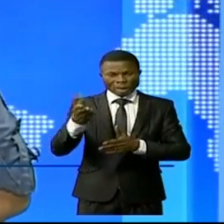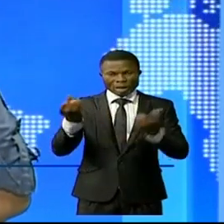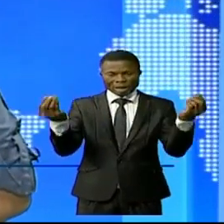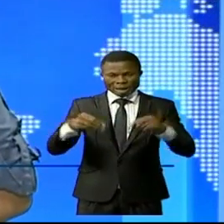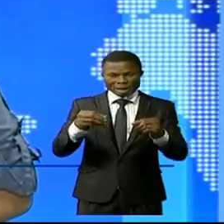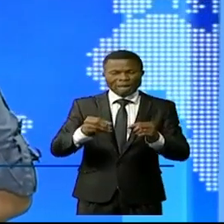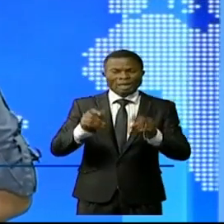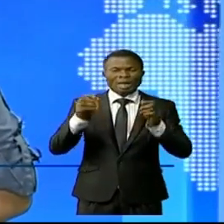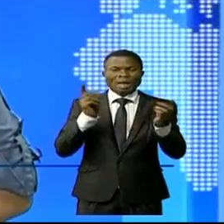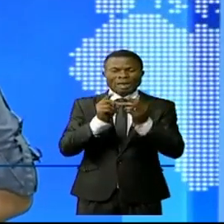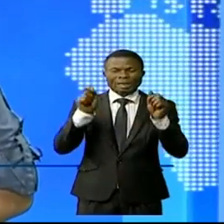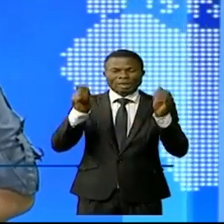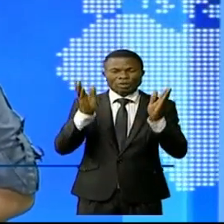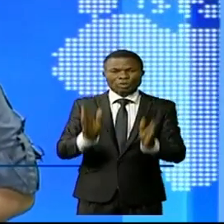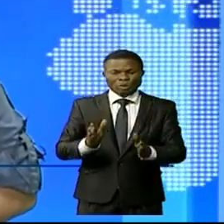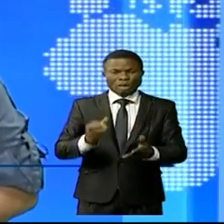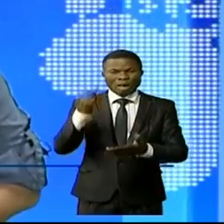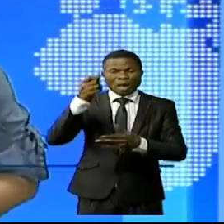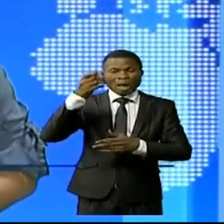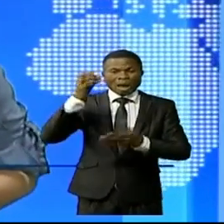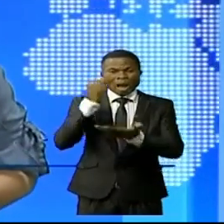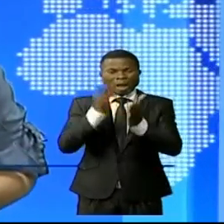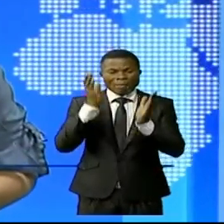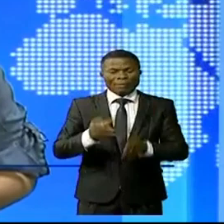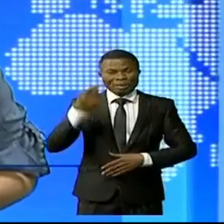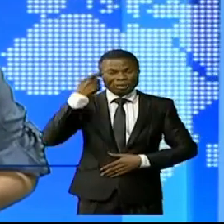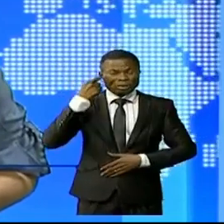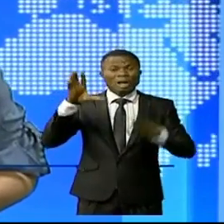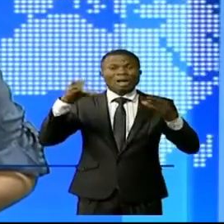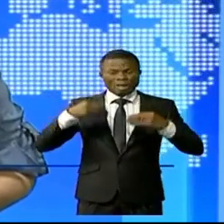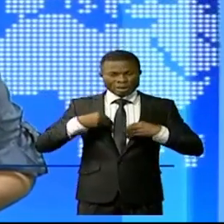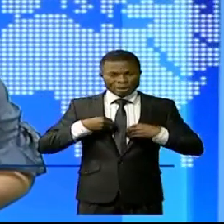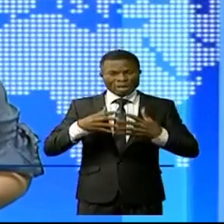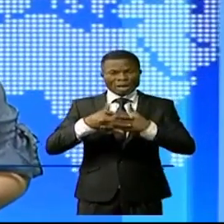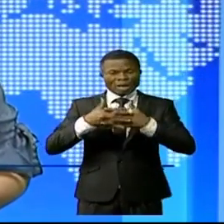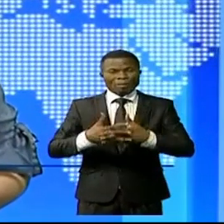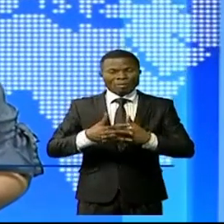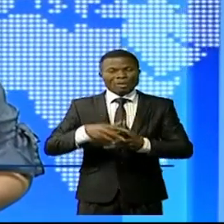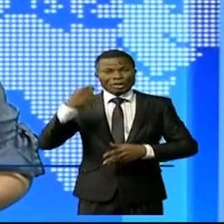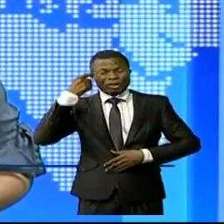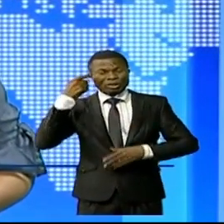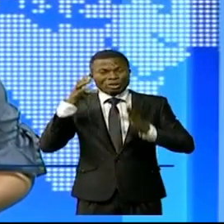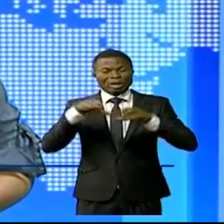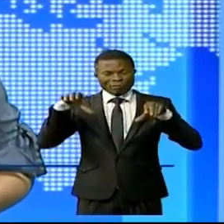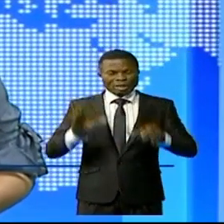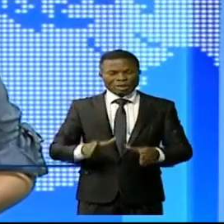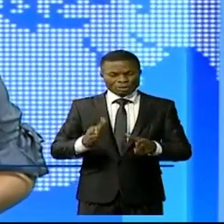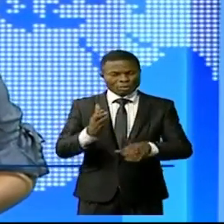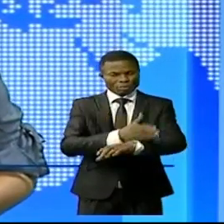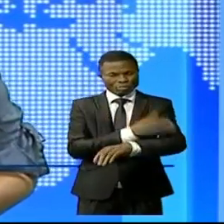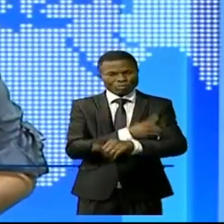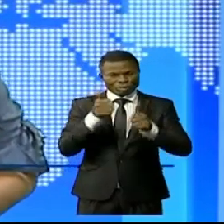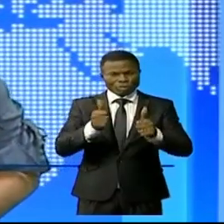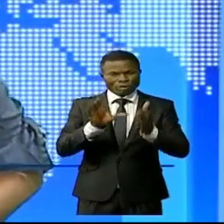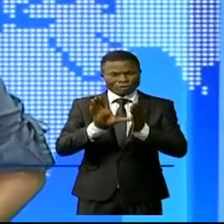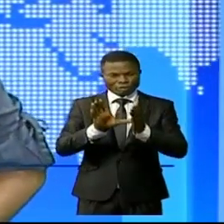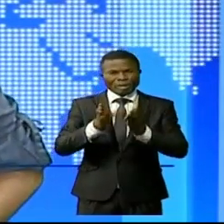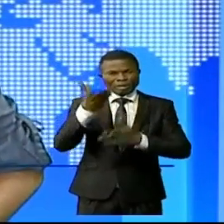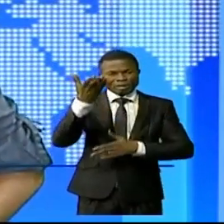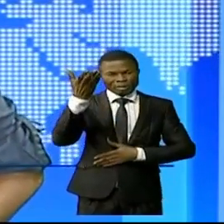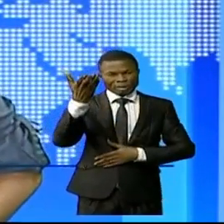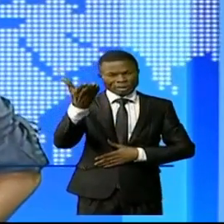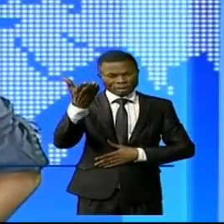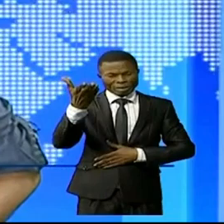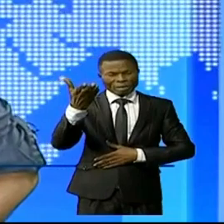d'un point de presse les diplomates chinois a confirmé que le partenariat sino-congolais sont au beau fixe Béatrice Chakot et